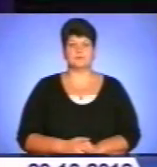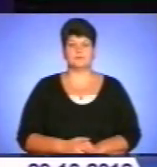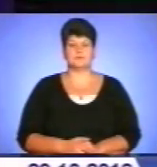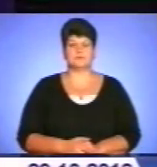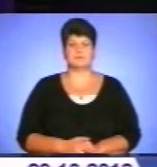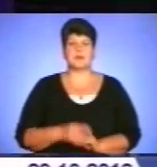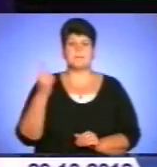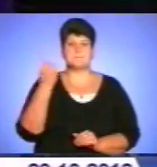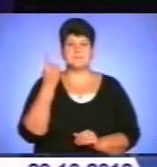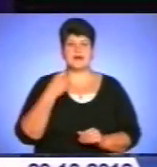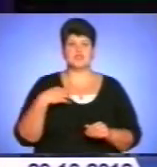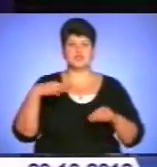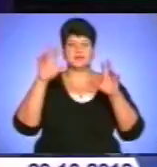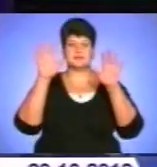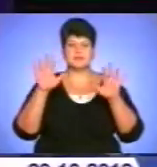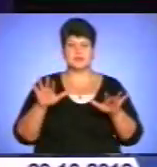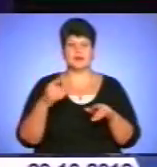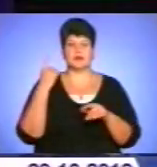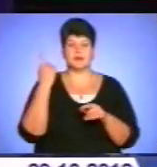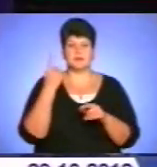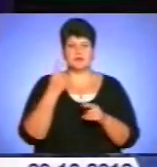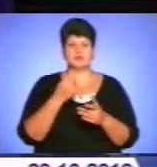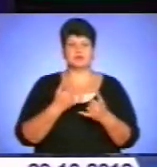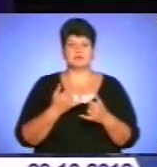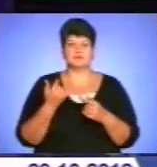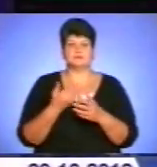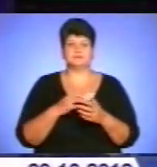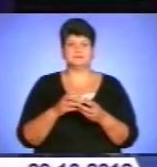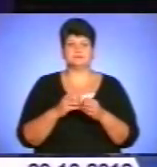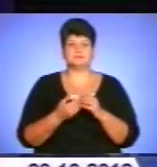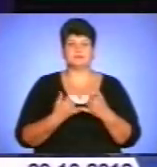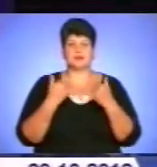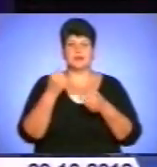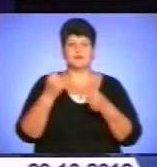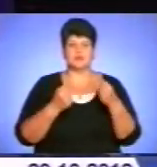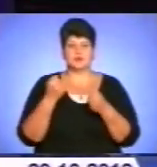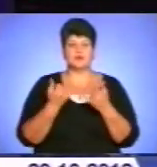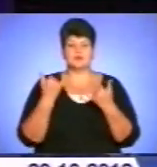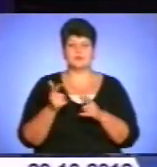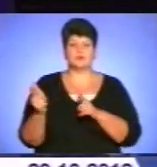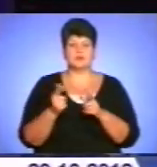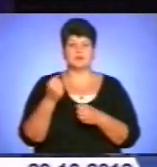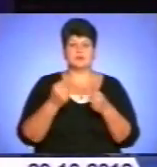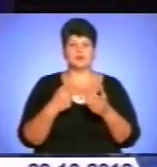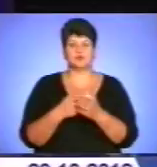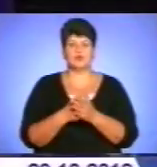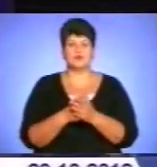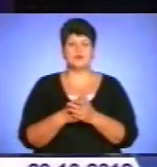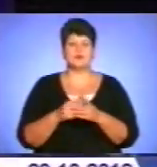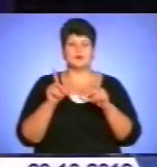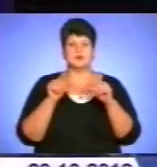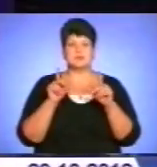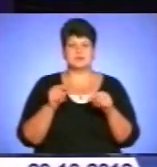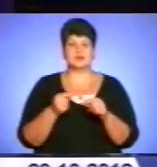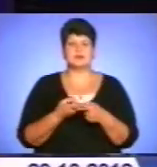Перший сніг – перший сигнал для водіїв. Підготувати авто до зими сьогодні задоволення не з дешевих. Але зимові шини – це гарантія